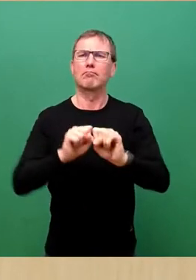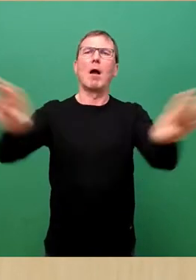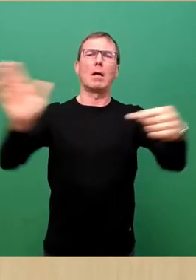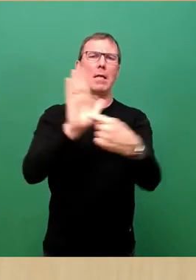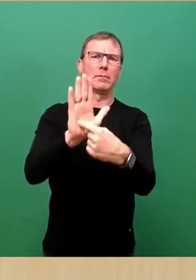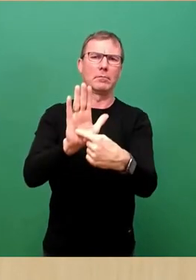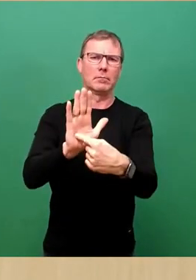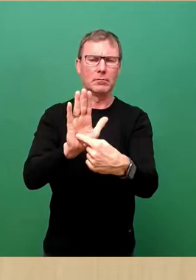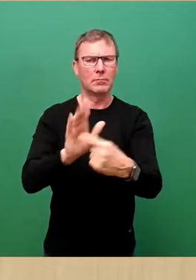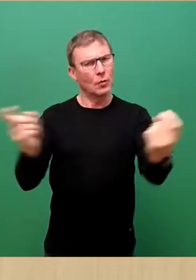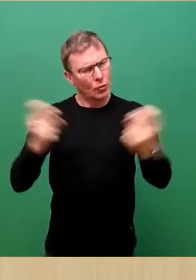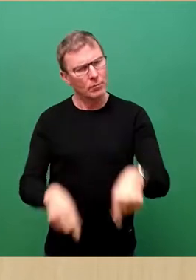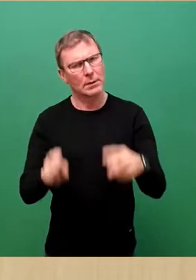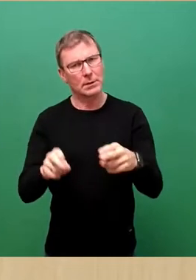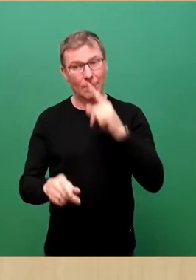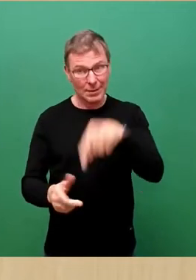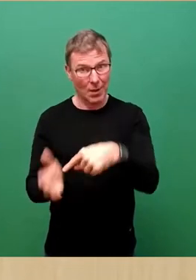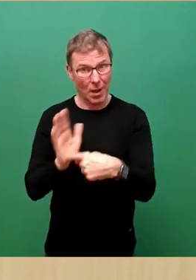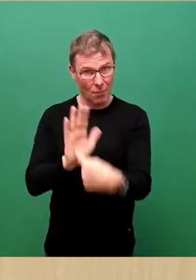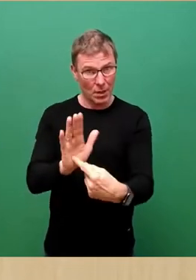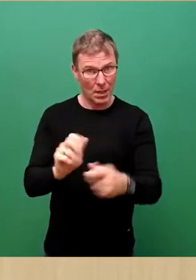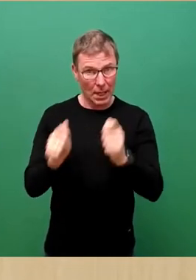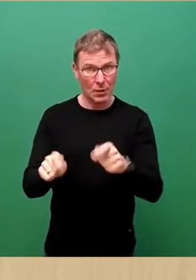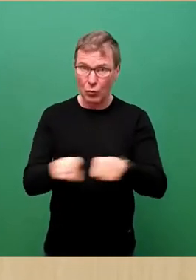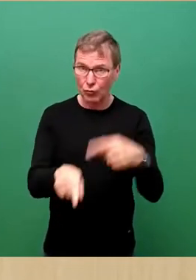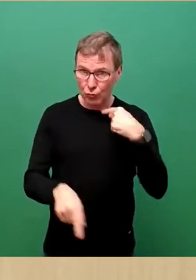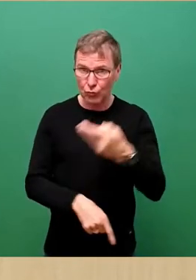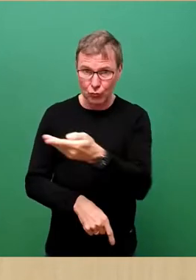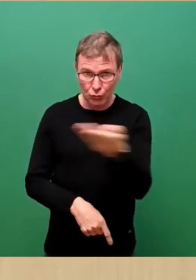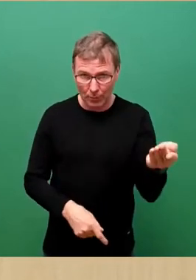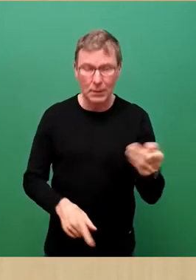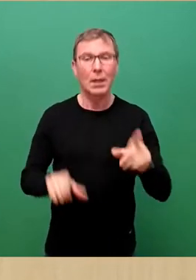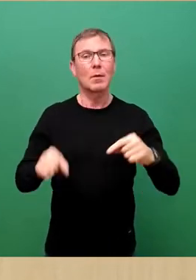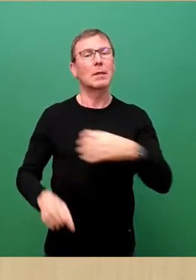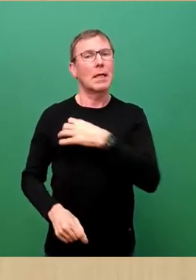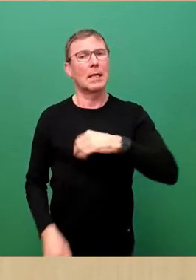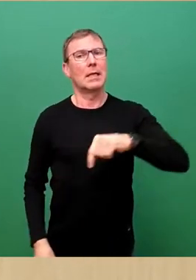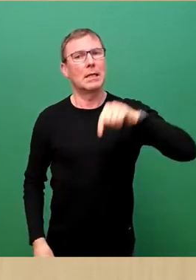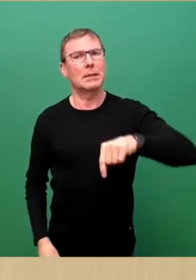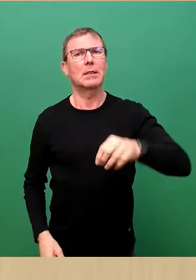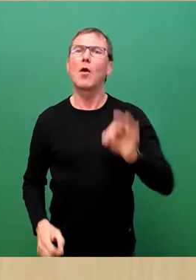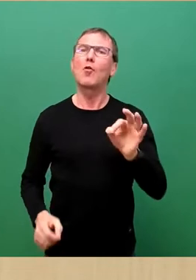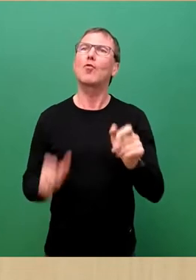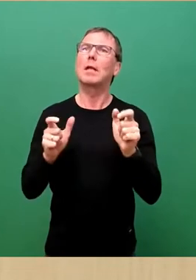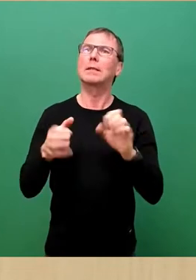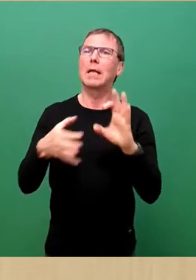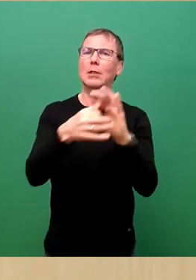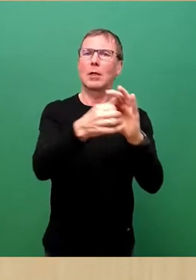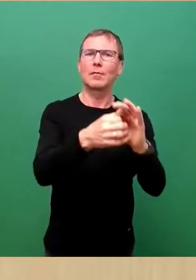heute dem vorgelegten Antrag zustimmen, dann befindet sich unsere Stadt Dresden in guter Gesellschaft mit